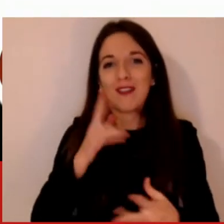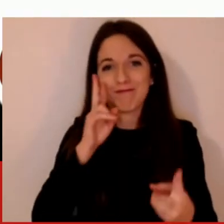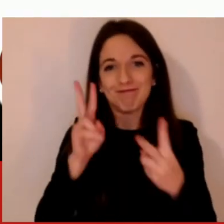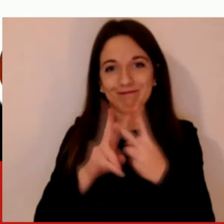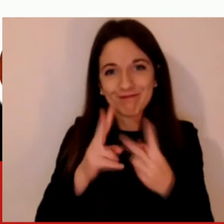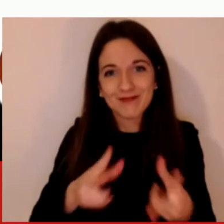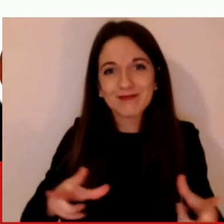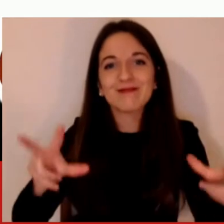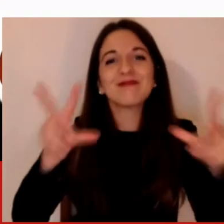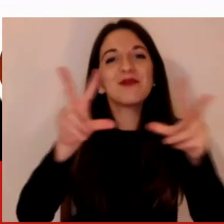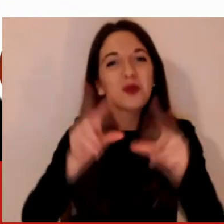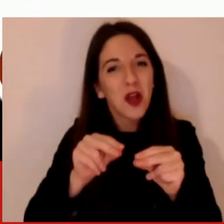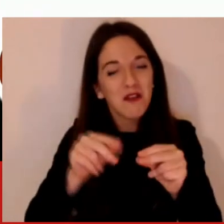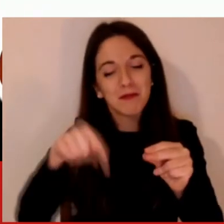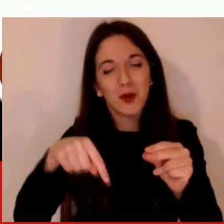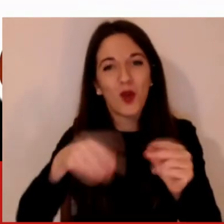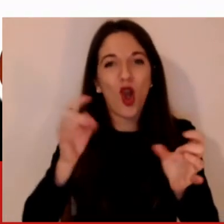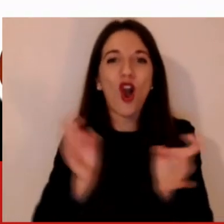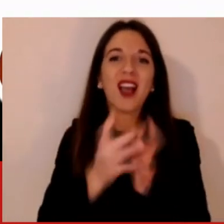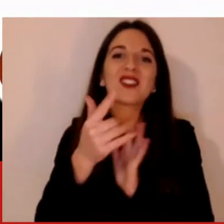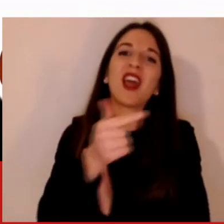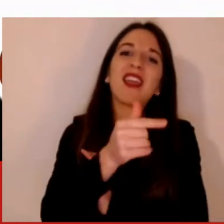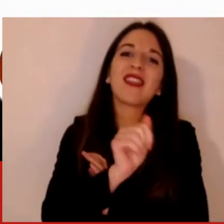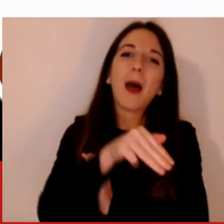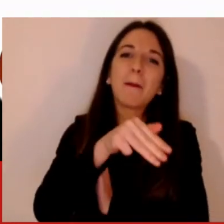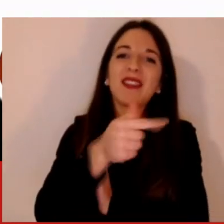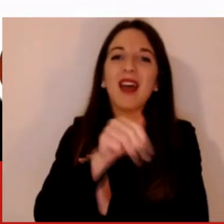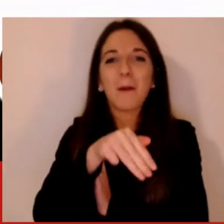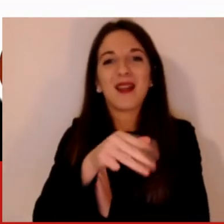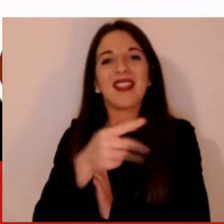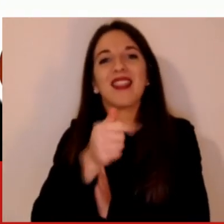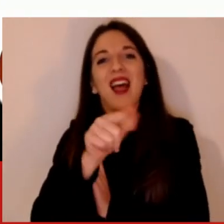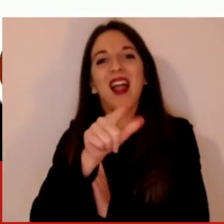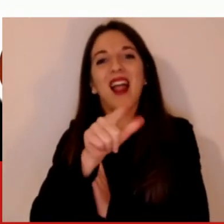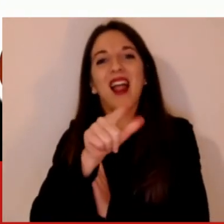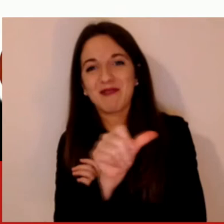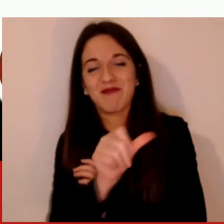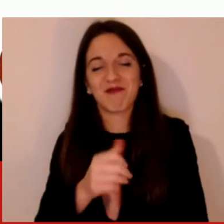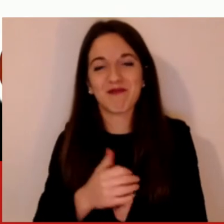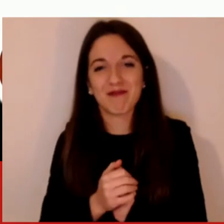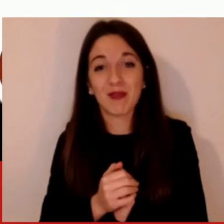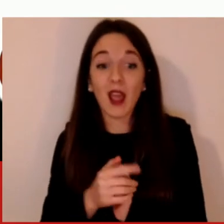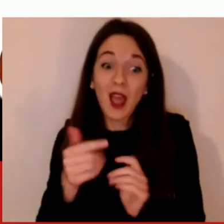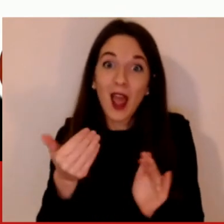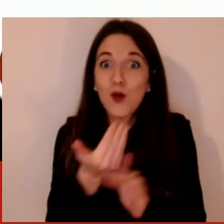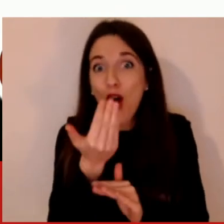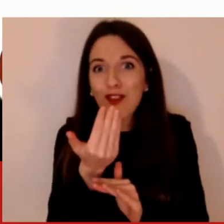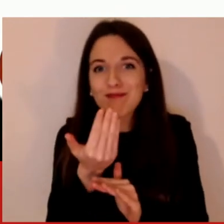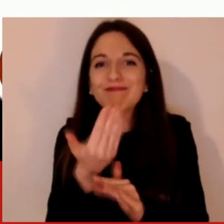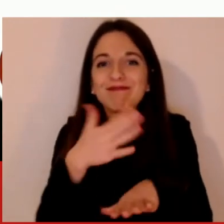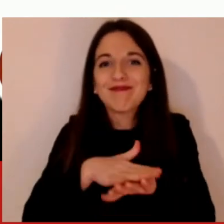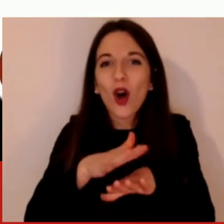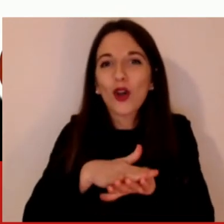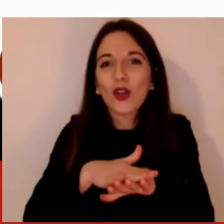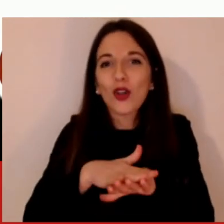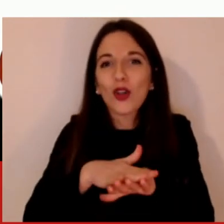ritrovarvi a Tam Tam Talk. Tam Tam Talk nuovo che si è adattato ovviamente alla situazione ma che ha lo stesso e